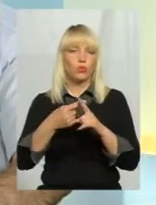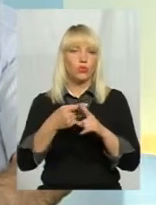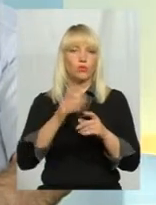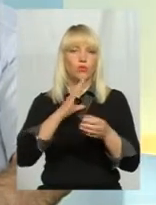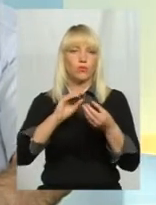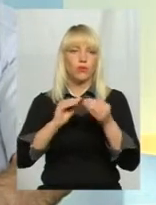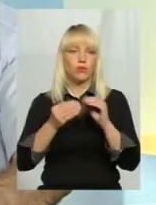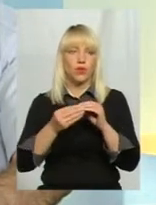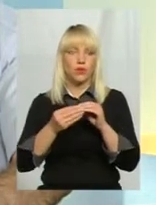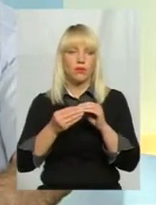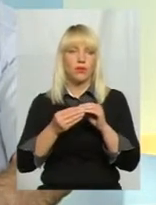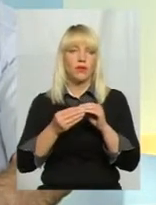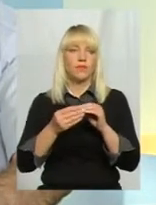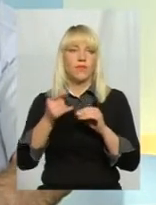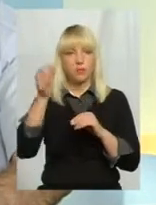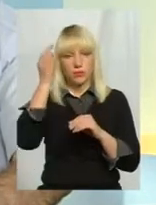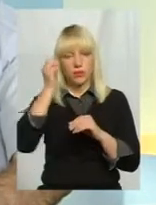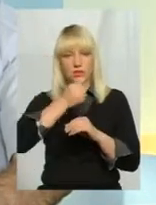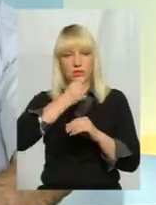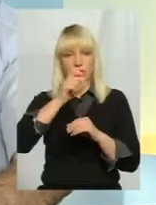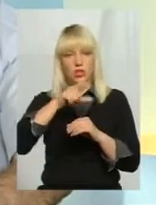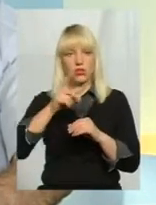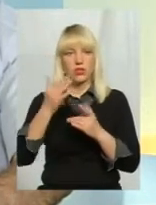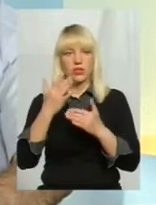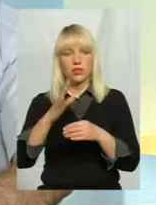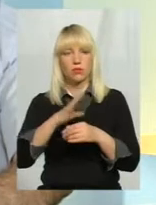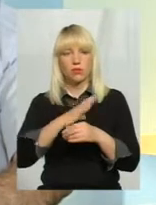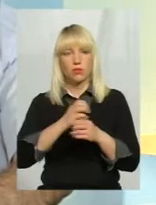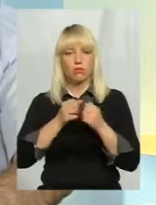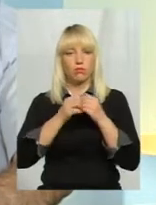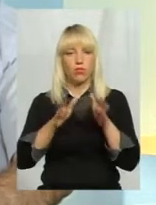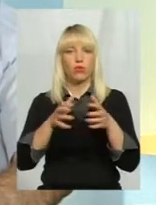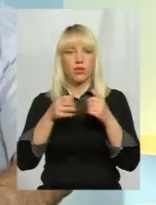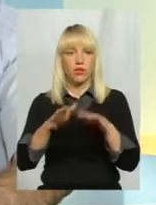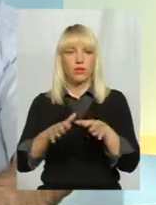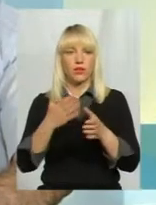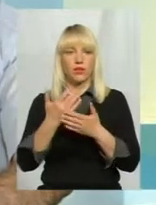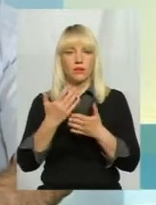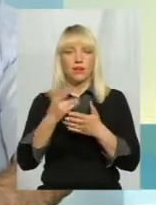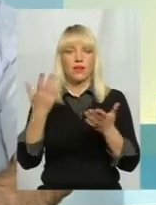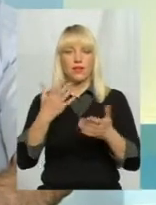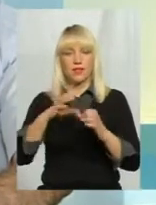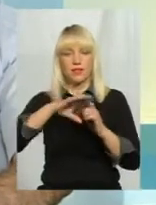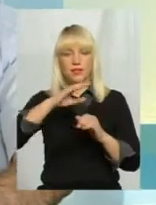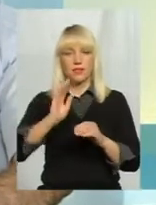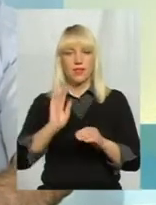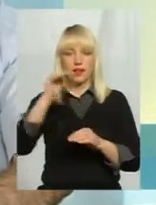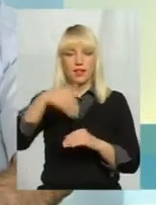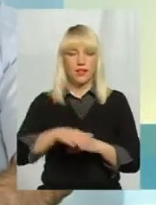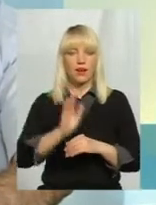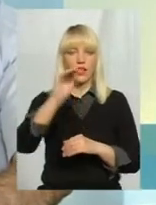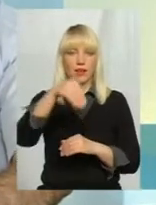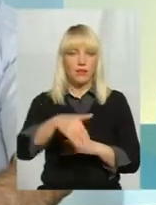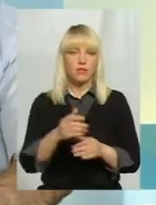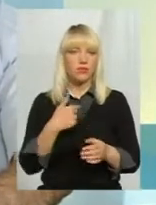запроєктовано, і ми пам'ятаємо, старші люди пам'ятають, скільки було поривів. Там рельєф, він же в нас неспокійний,